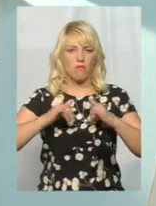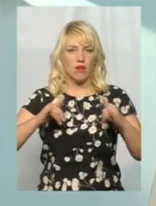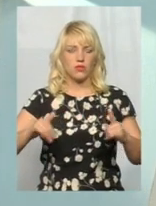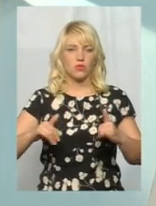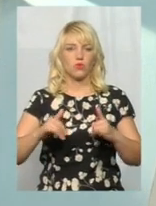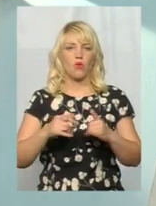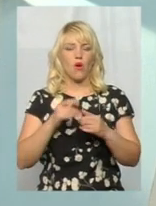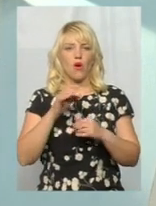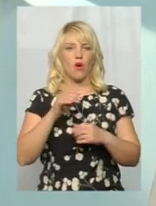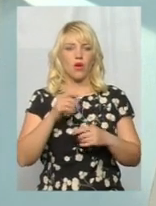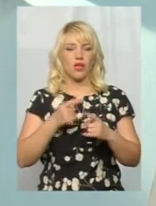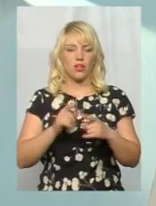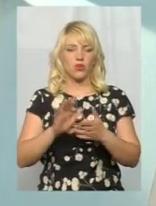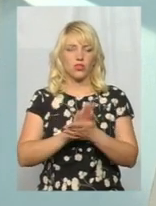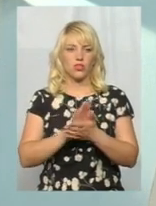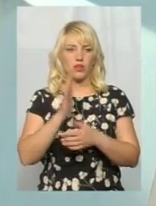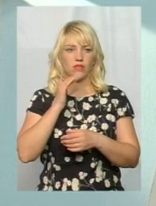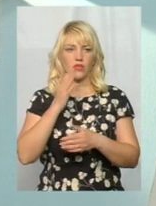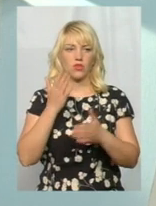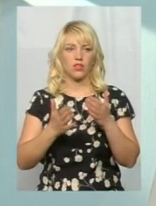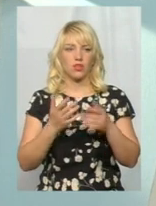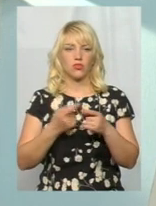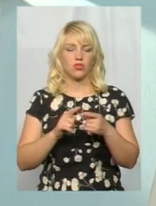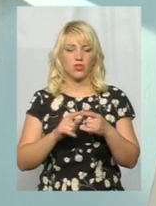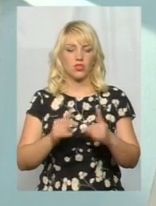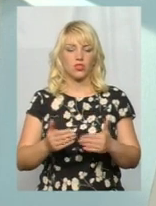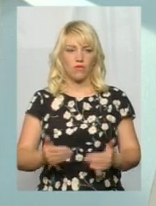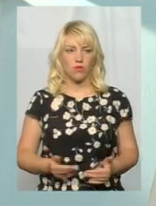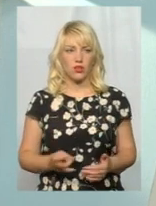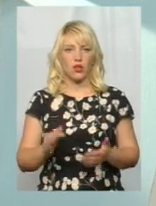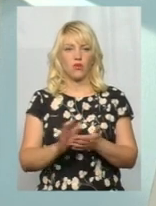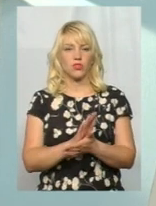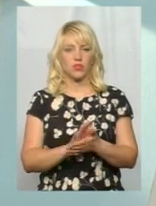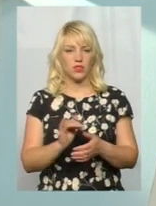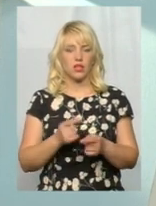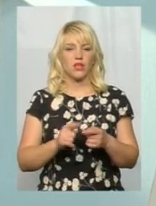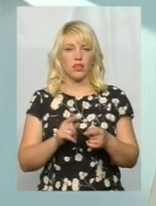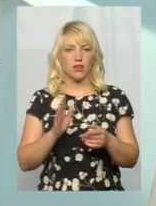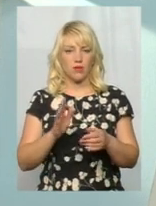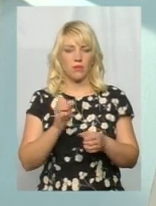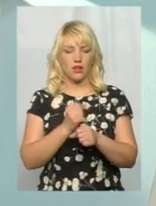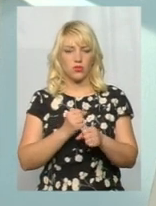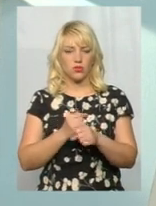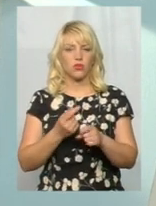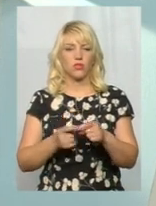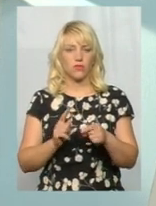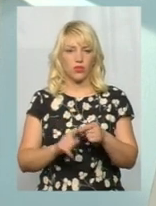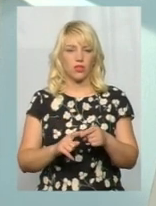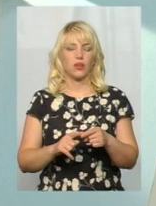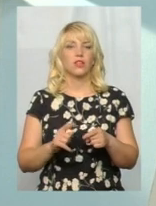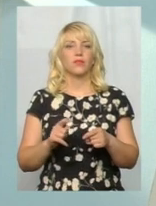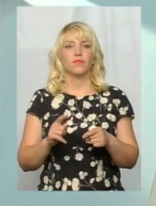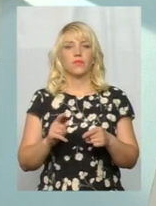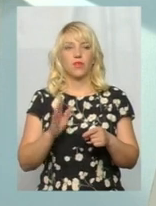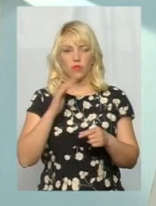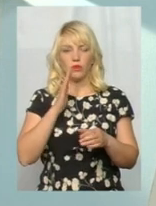і при тому очищають воду. І якщо вони живуть, навчисники працюють, то вода буде чиста. Якщо загинув активний мут, то вода